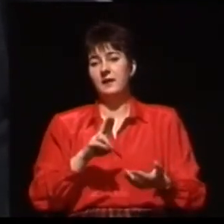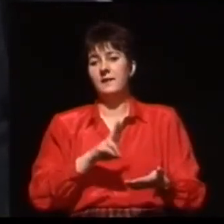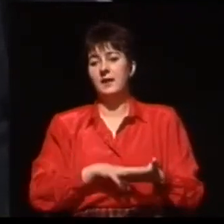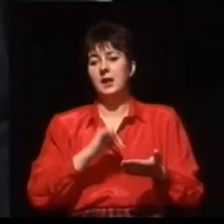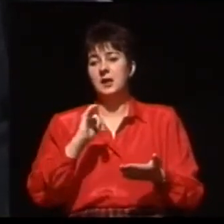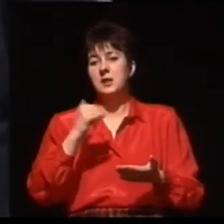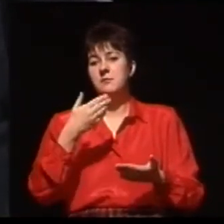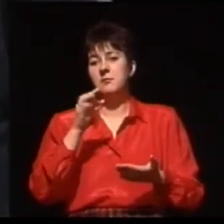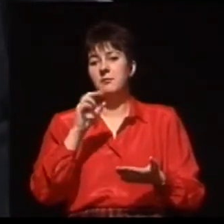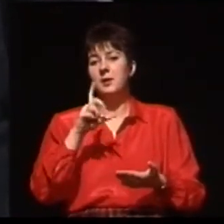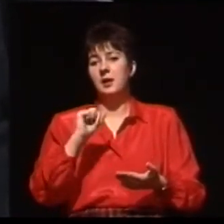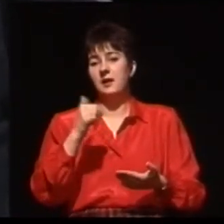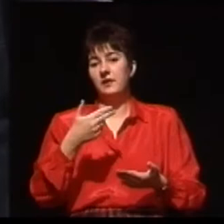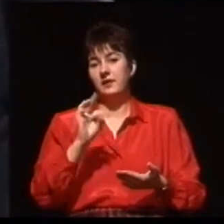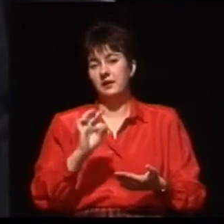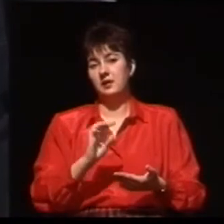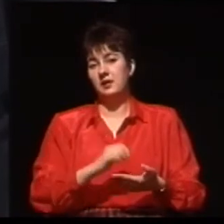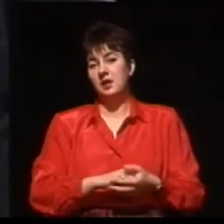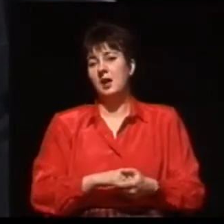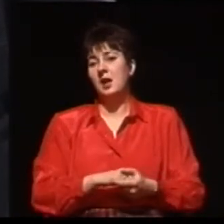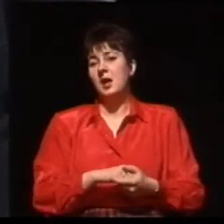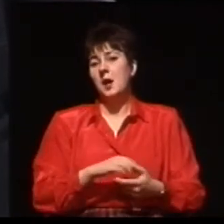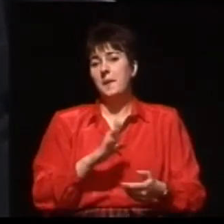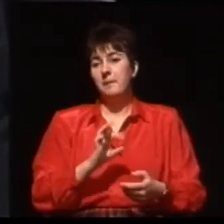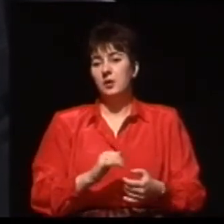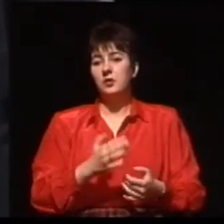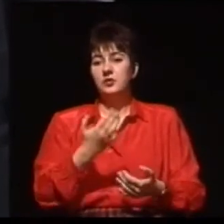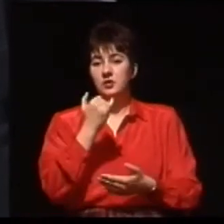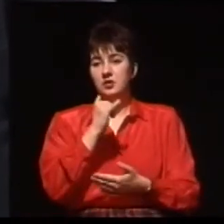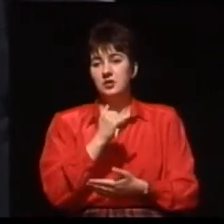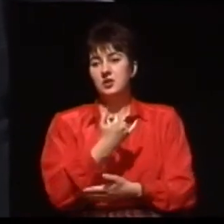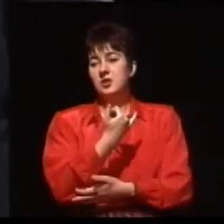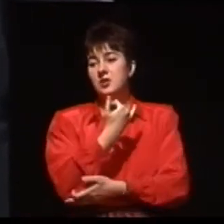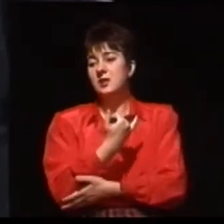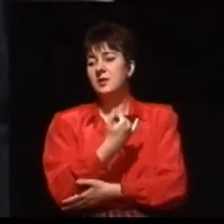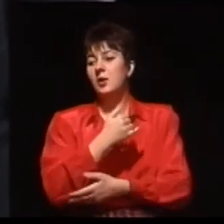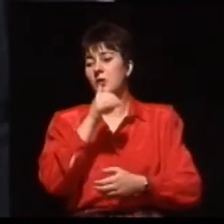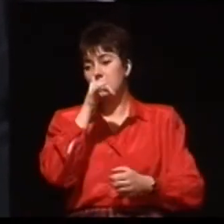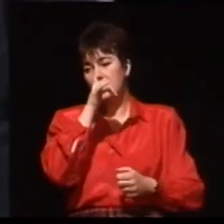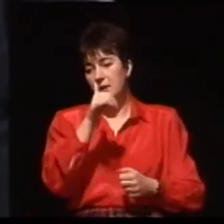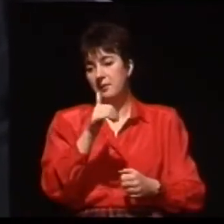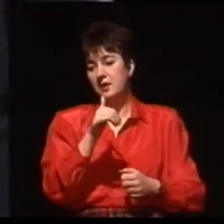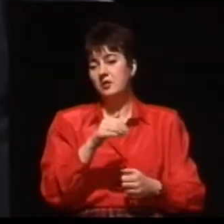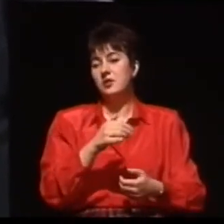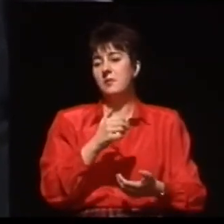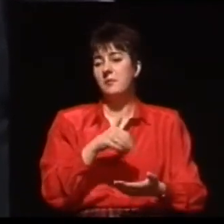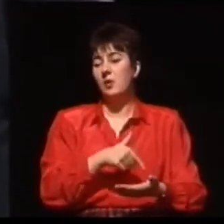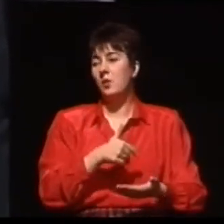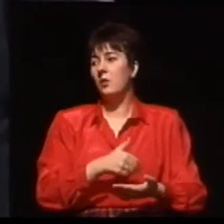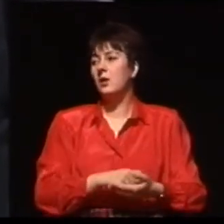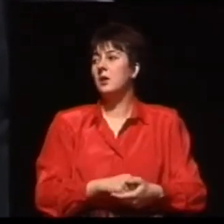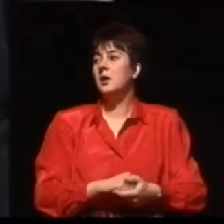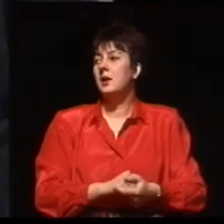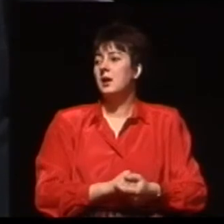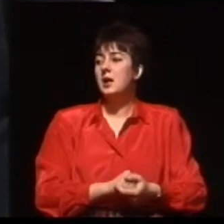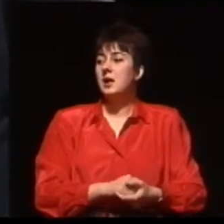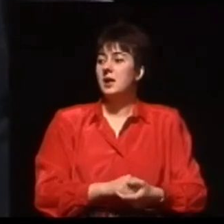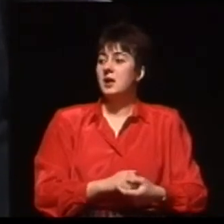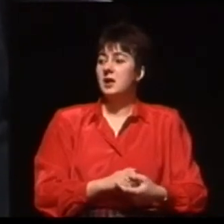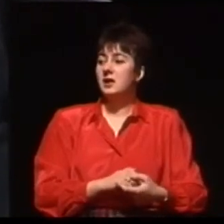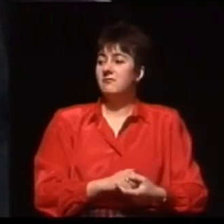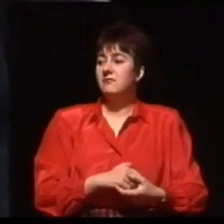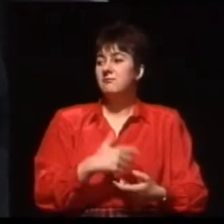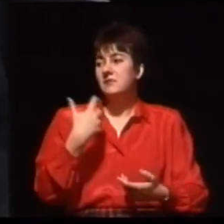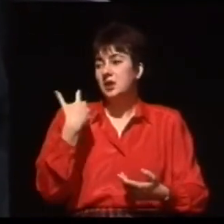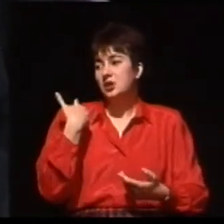czegoś takiego nie zaakceptuje. Również nie zaakceptuje aparatu słuchowego, nawet najlepszego aparatu słuchowego w